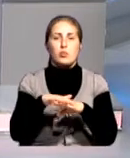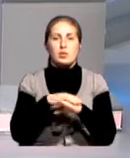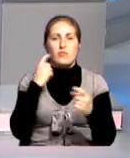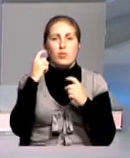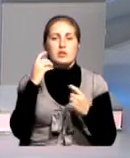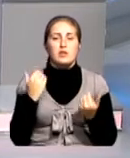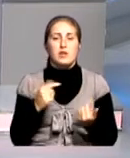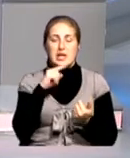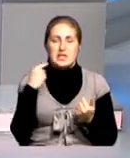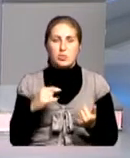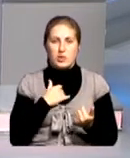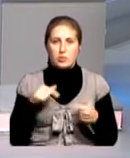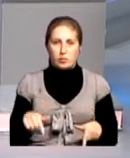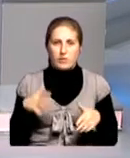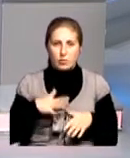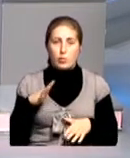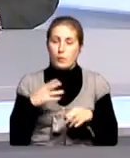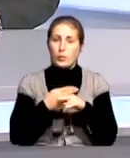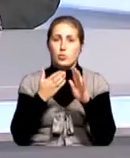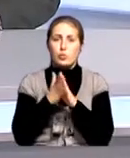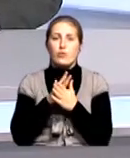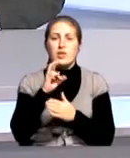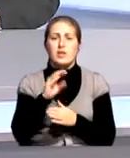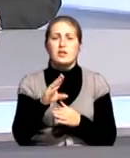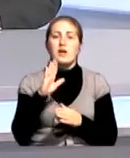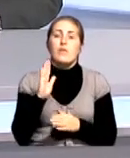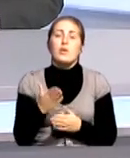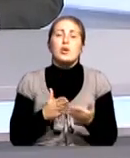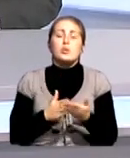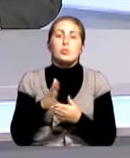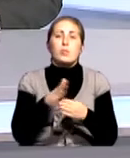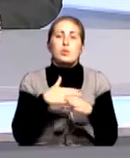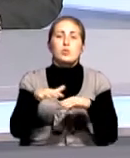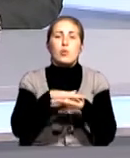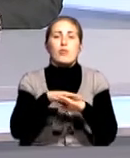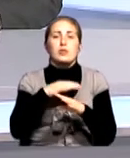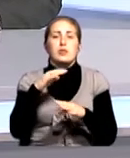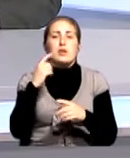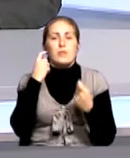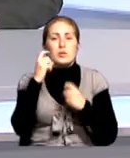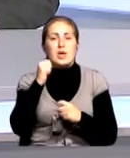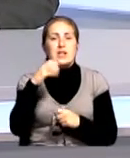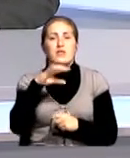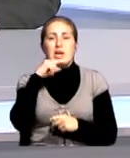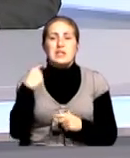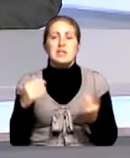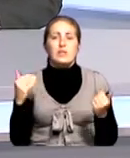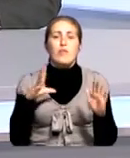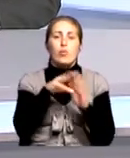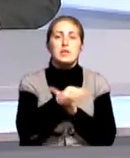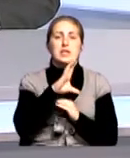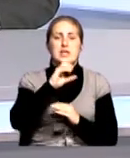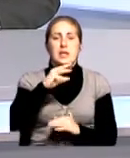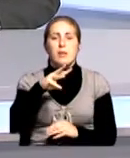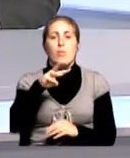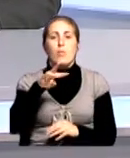«Россия сегодня» у нас в Крыму? — Безусловно, нет. В структуру Международного информационного агентства «Россия сегодня» входит сеть мультимедийных